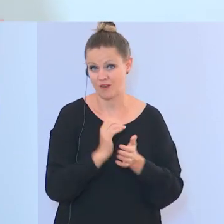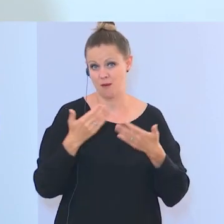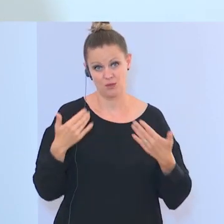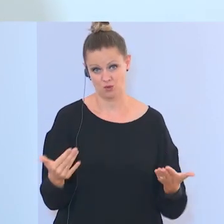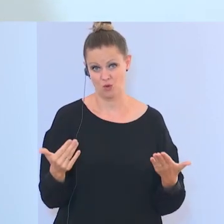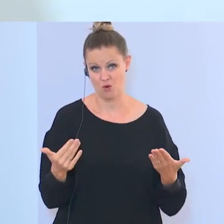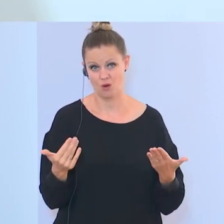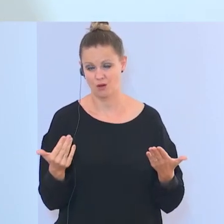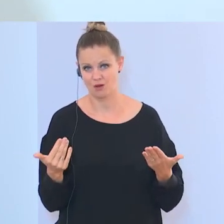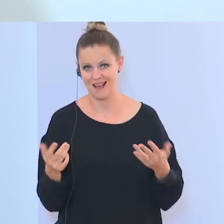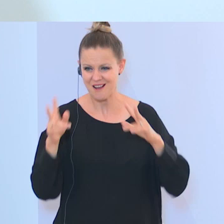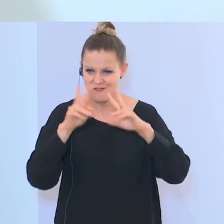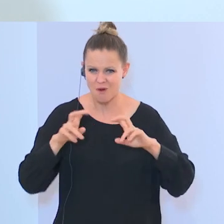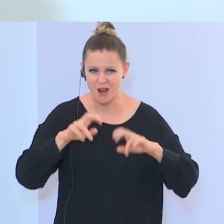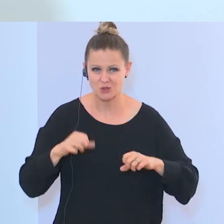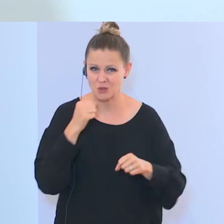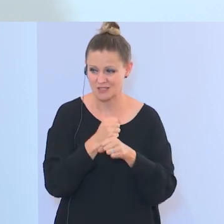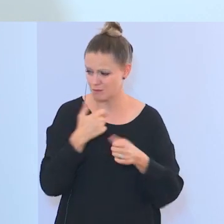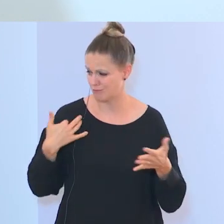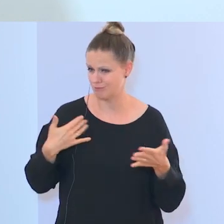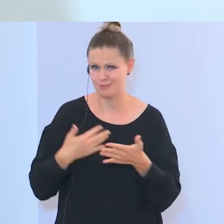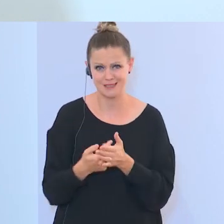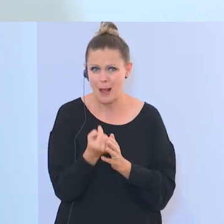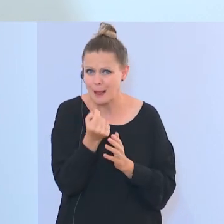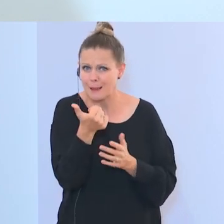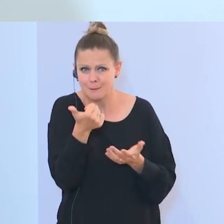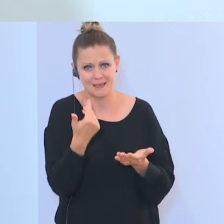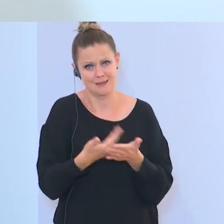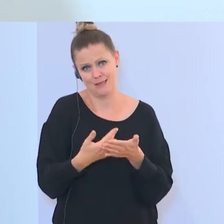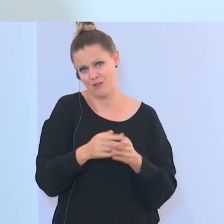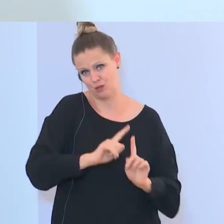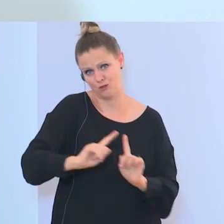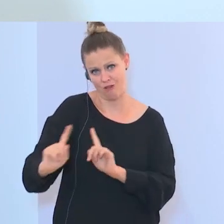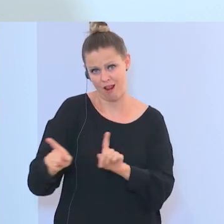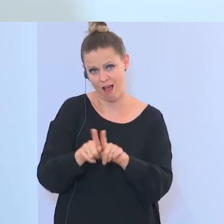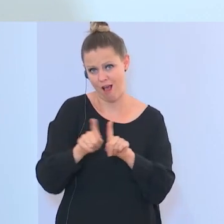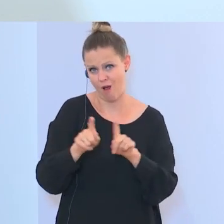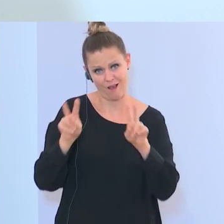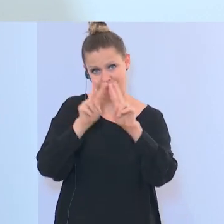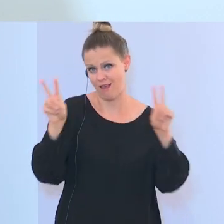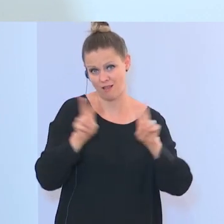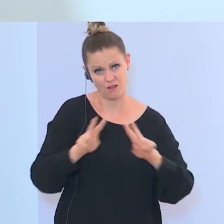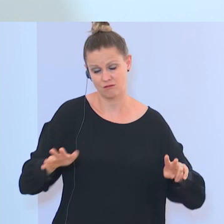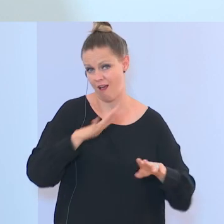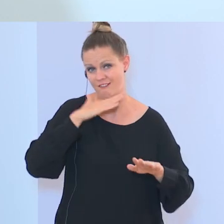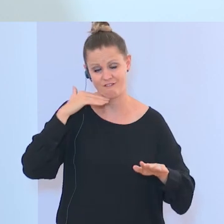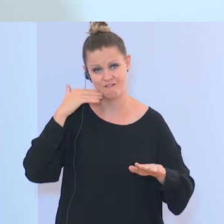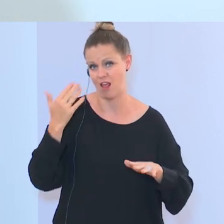wenig Forschungsarbeit bisher und die Stelle wird somit auch international einen großen Beitrag leisten.